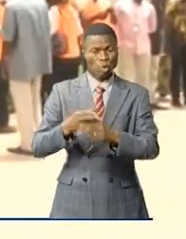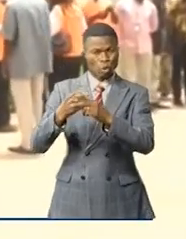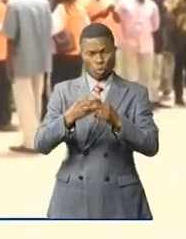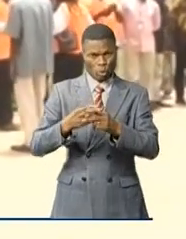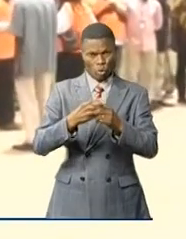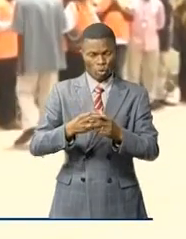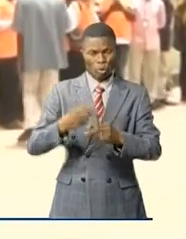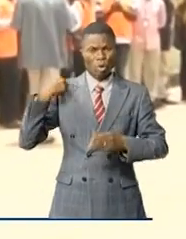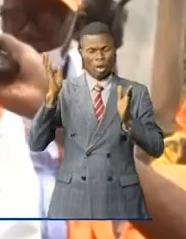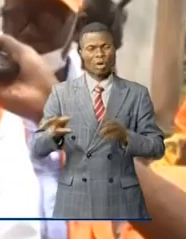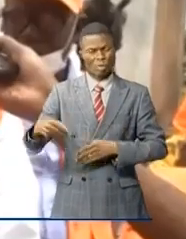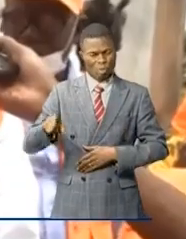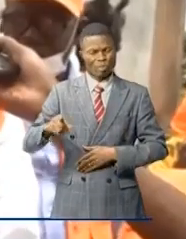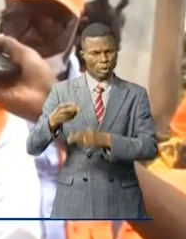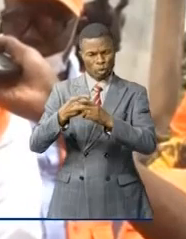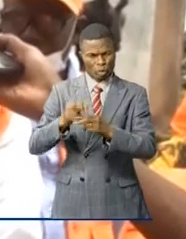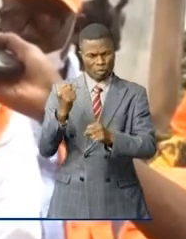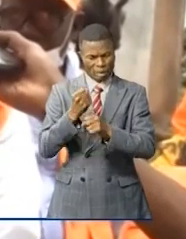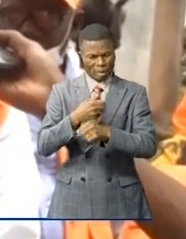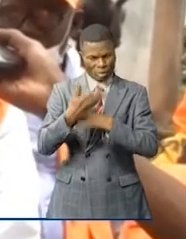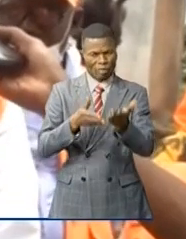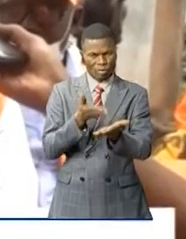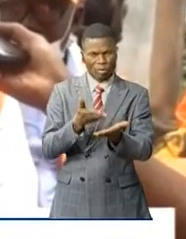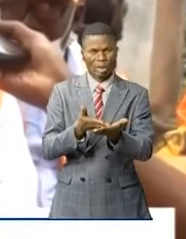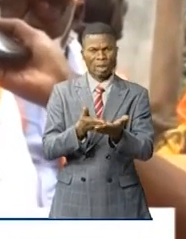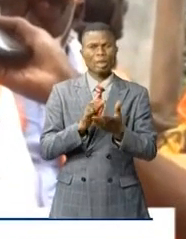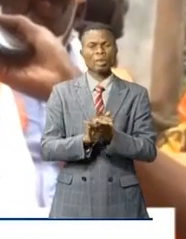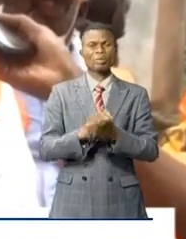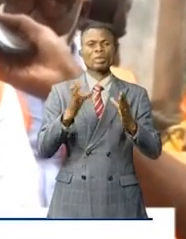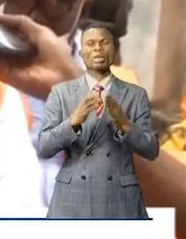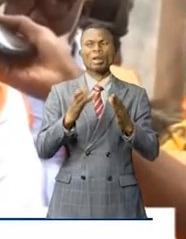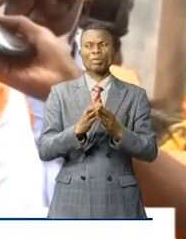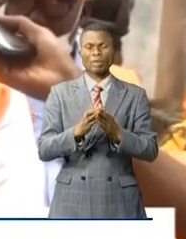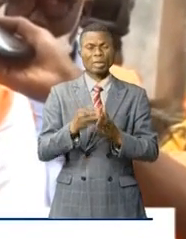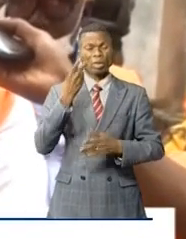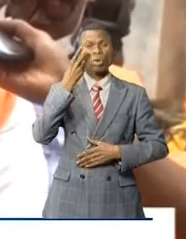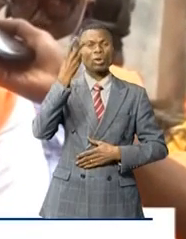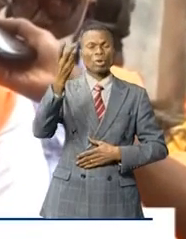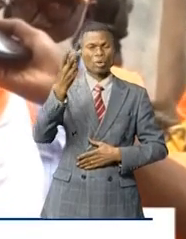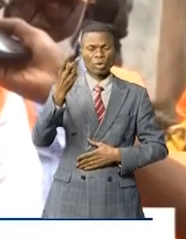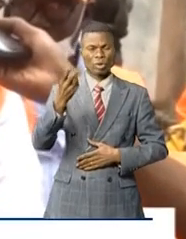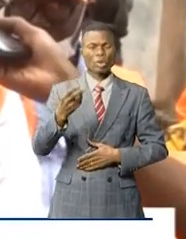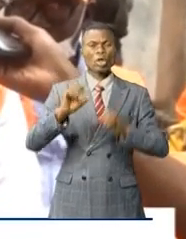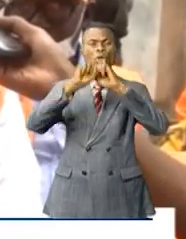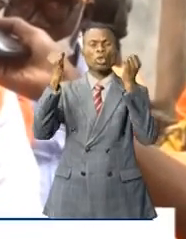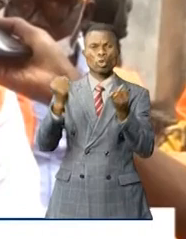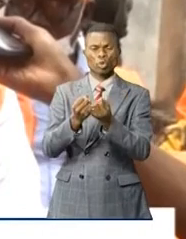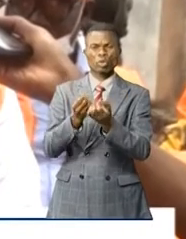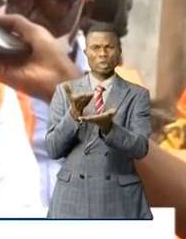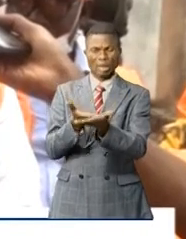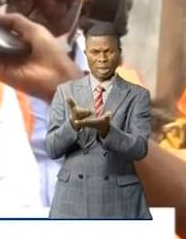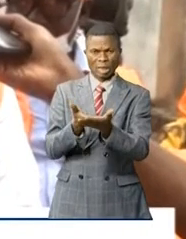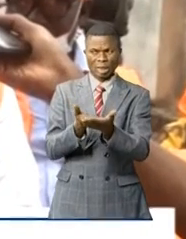du gouvernement provincial. Et je crois qu'avec l'expertise de l'Office des routes, et évidemment,